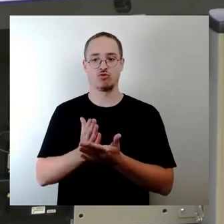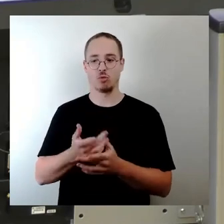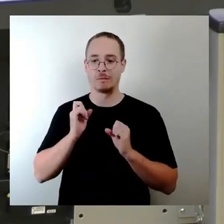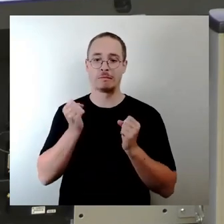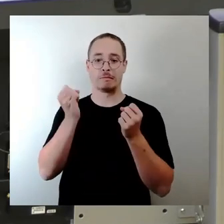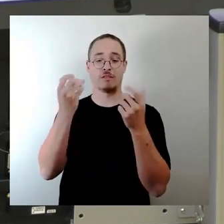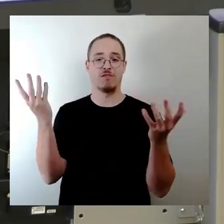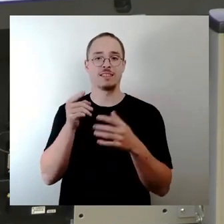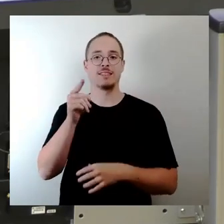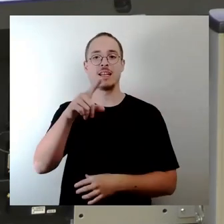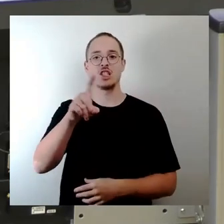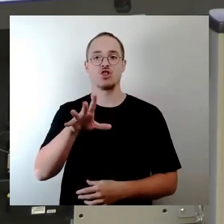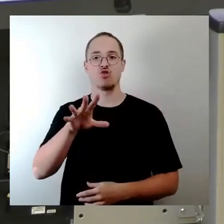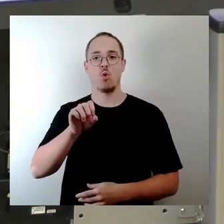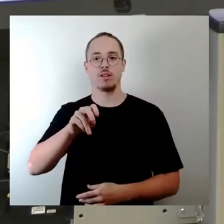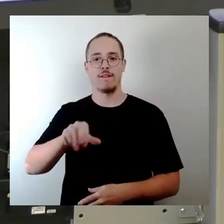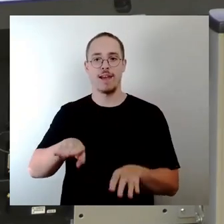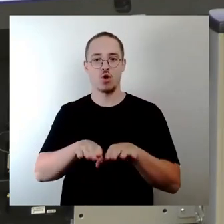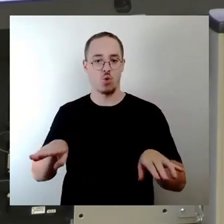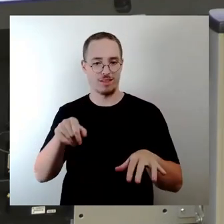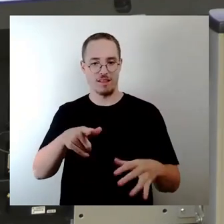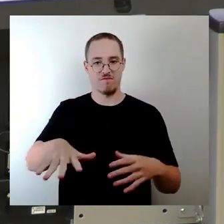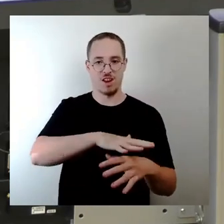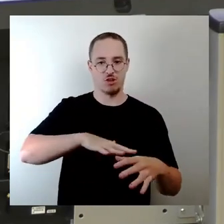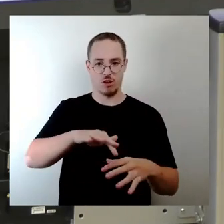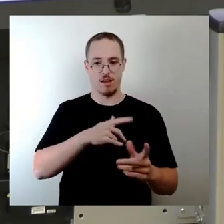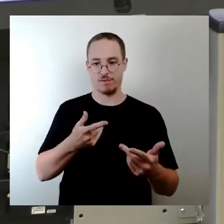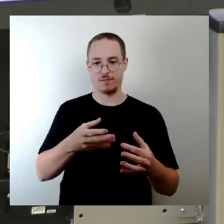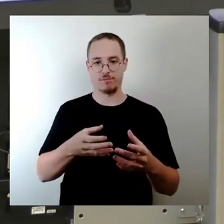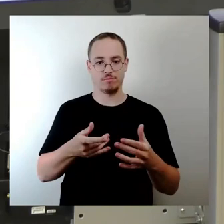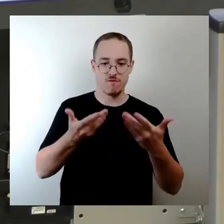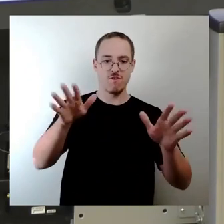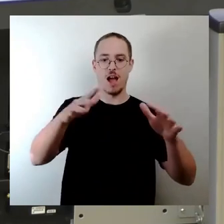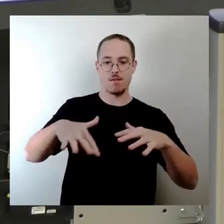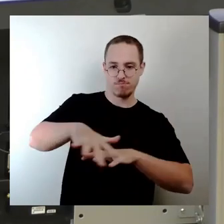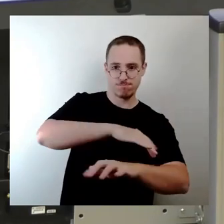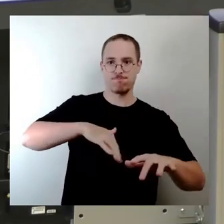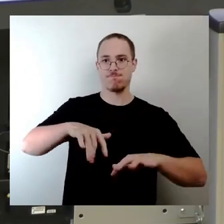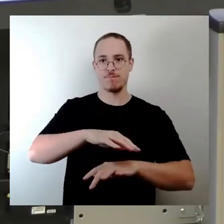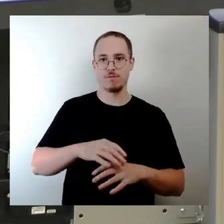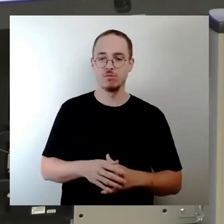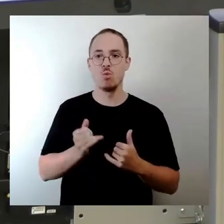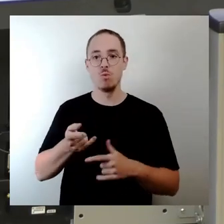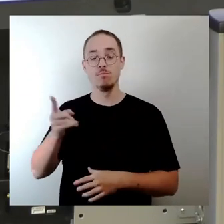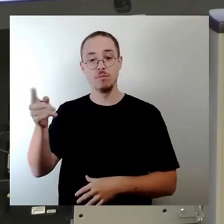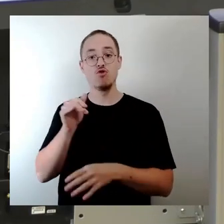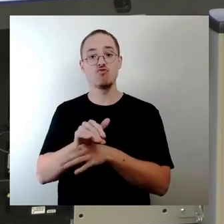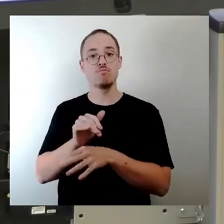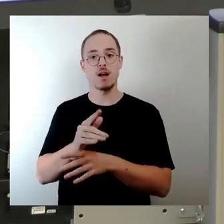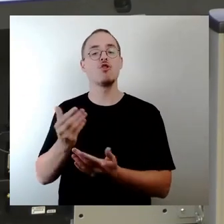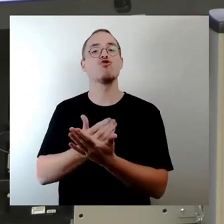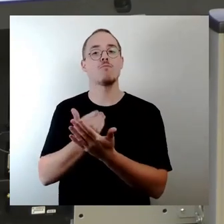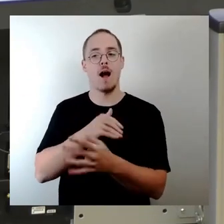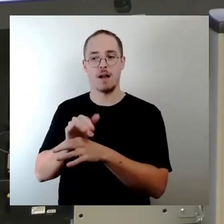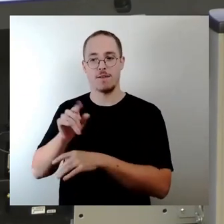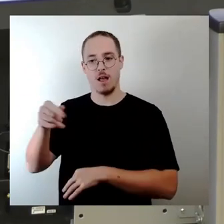entsiegelt wird. Er hat Bürgschaften in fünfstelliger Höhe hinterlegt, die heute noch bei der Sparkasse liegen. Und er hat diverse Gutachten erstellt,